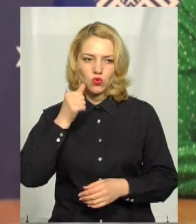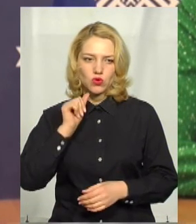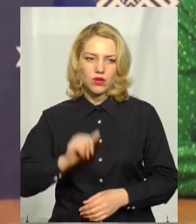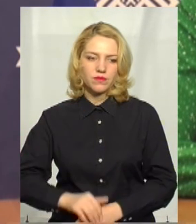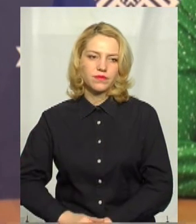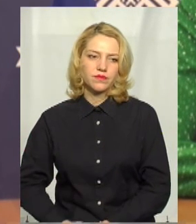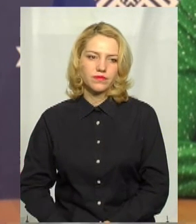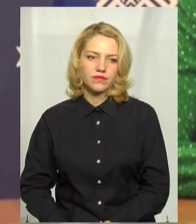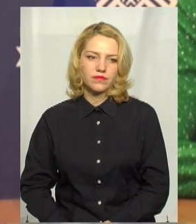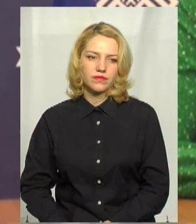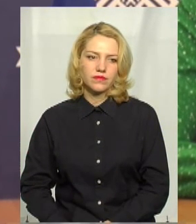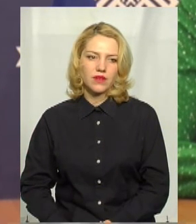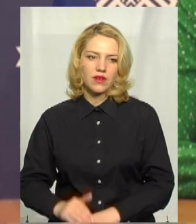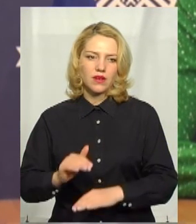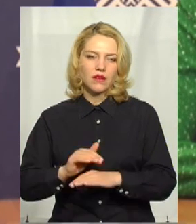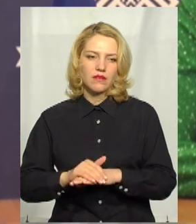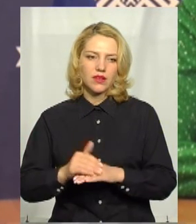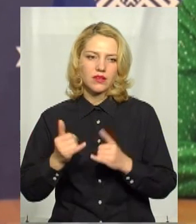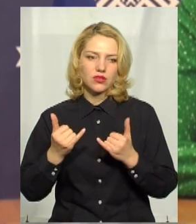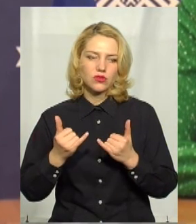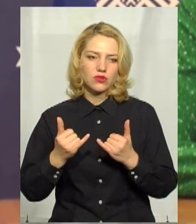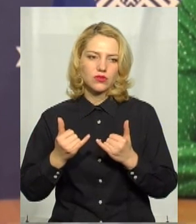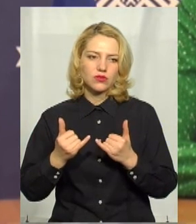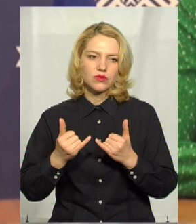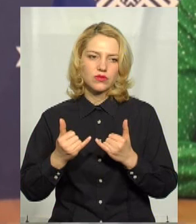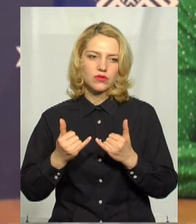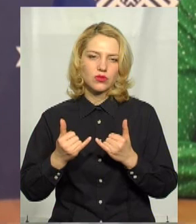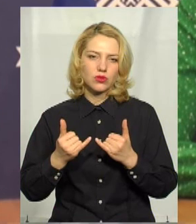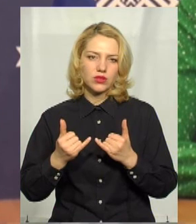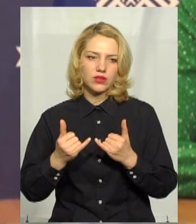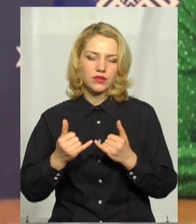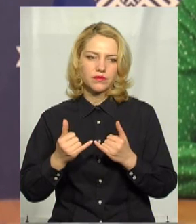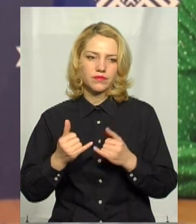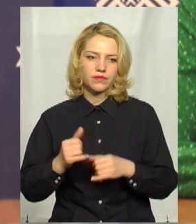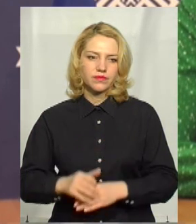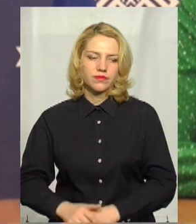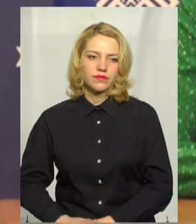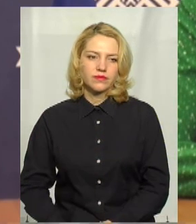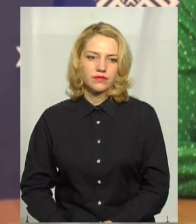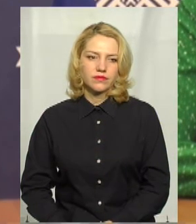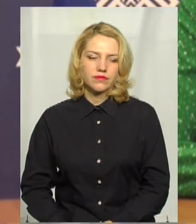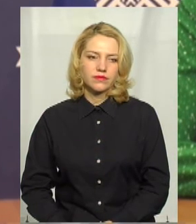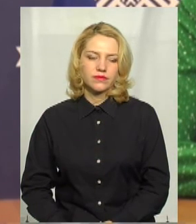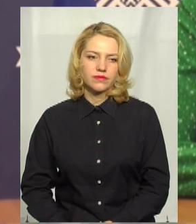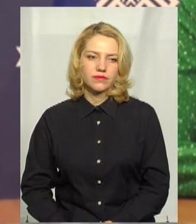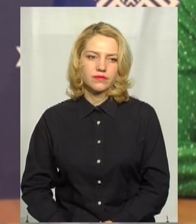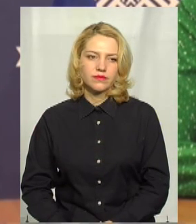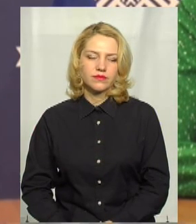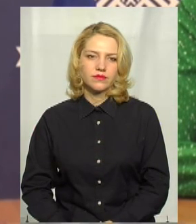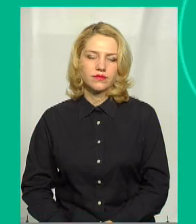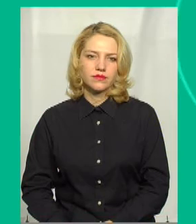спористатися тим? Ну, фактично, сьогодні заборонено так сполучення і перевезення міровостями.